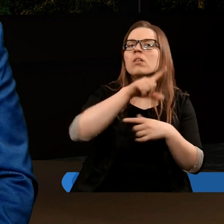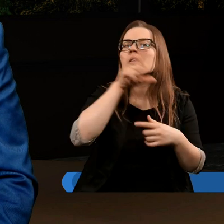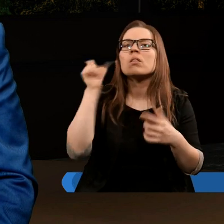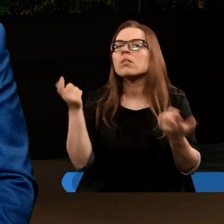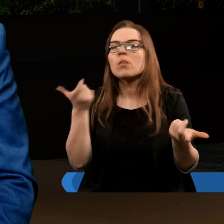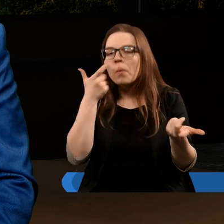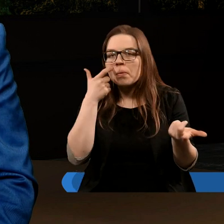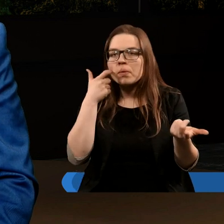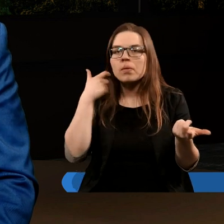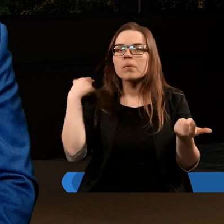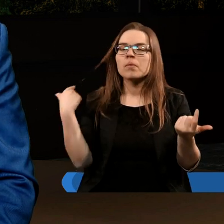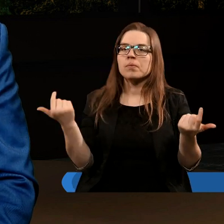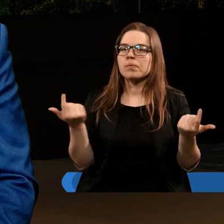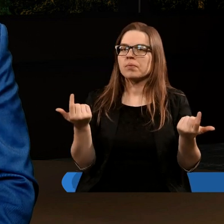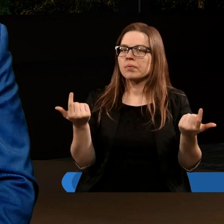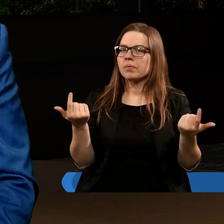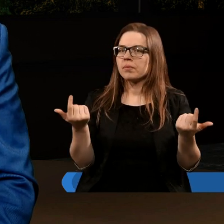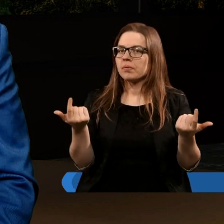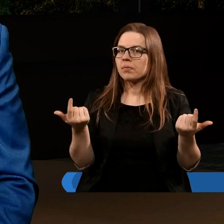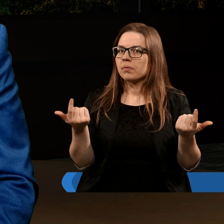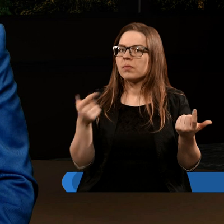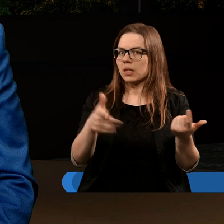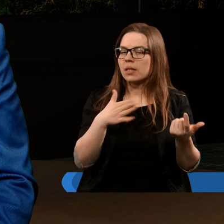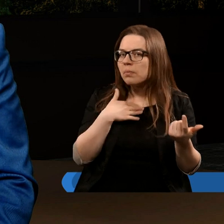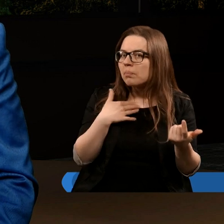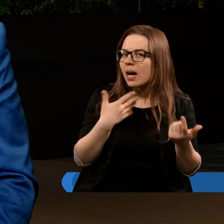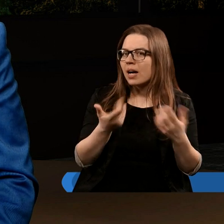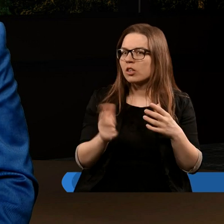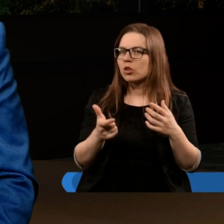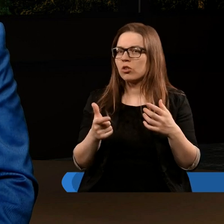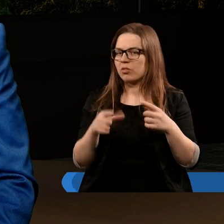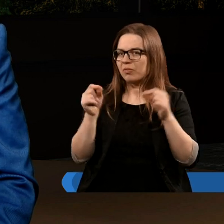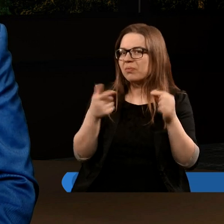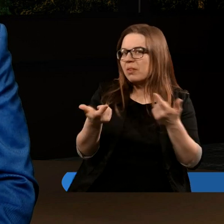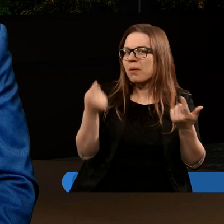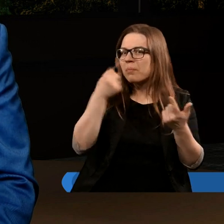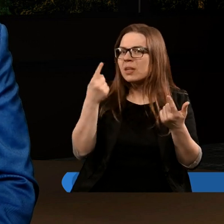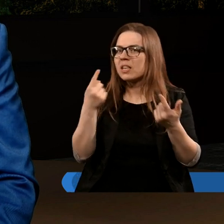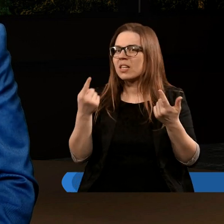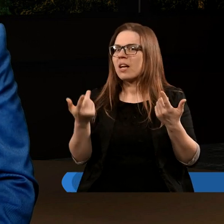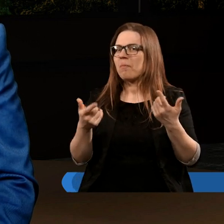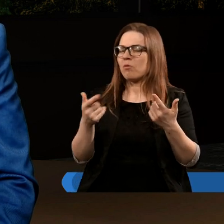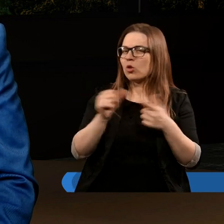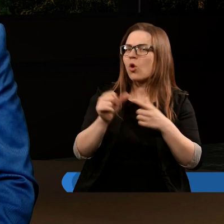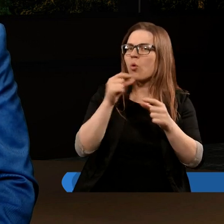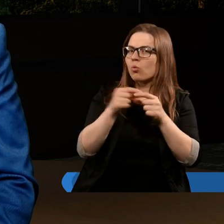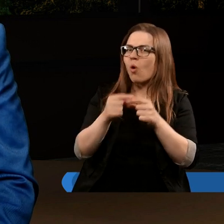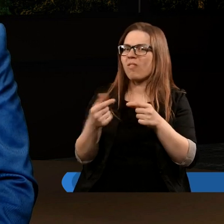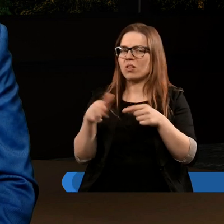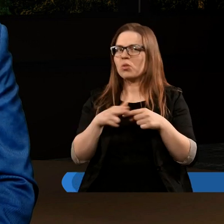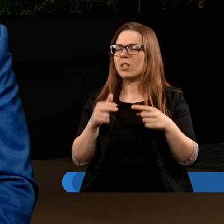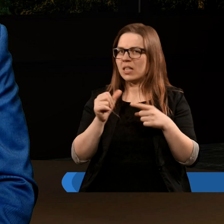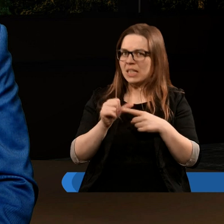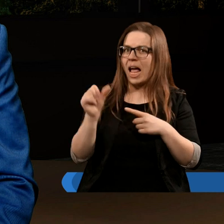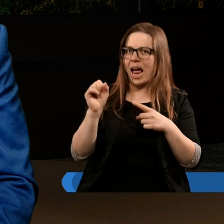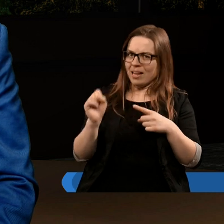Czy w takim razie dla nich ta wieść ma oznaczać zagładę? Ależ nie. Bo padają słowa, które mówią o tym, że